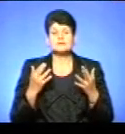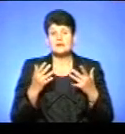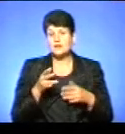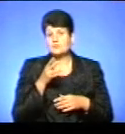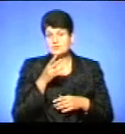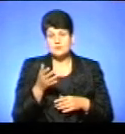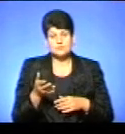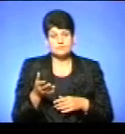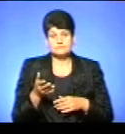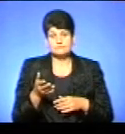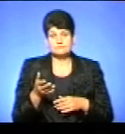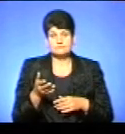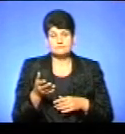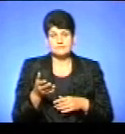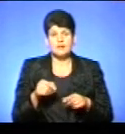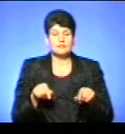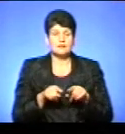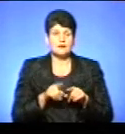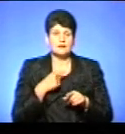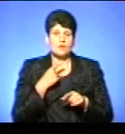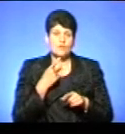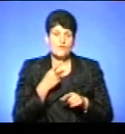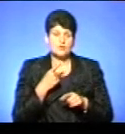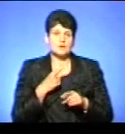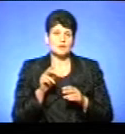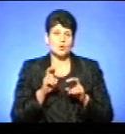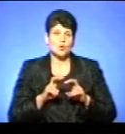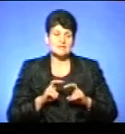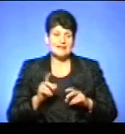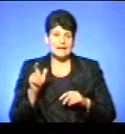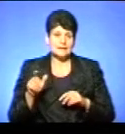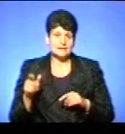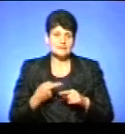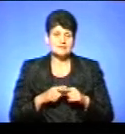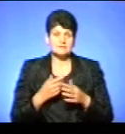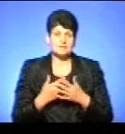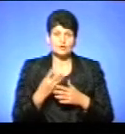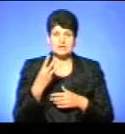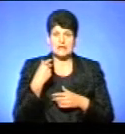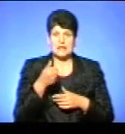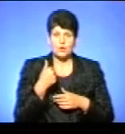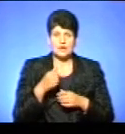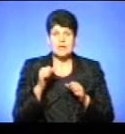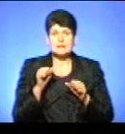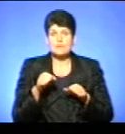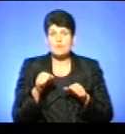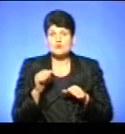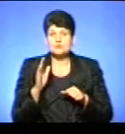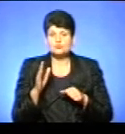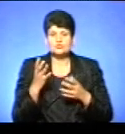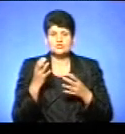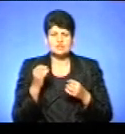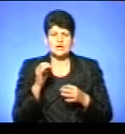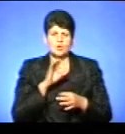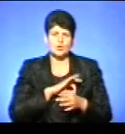часу, так, як стверджують дослідники, традиційно це десь три роки, де могло би бути, отакі ще